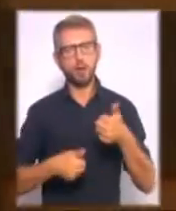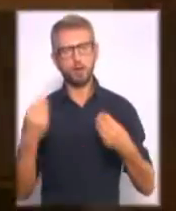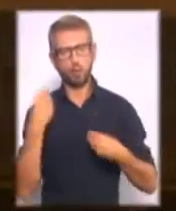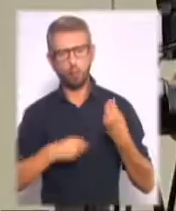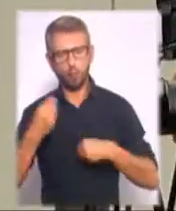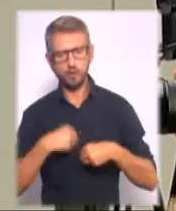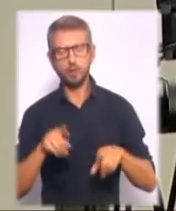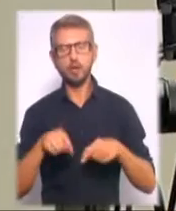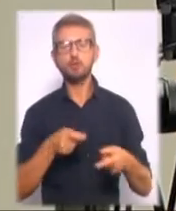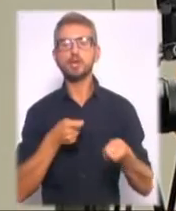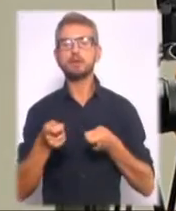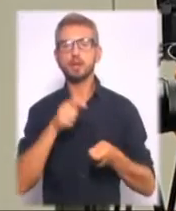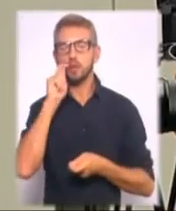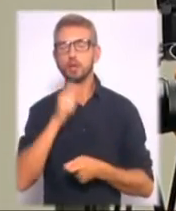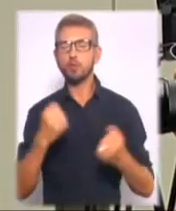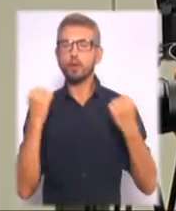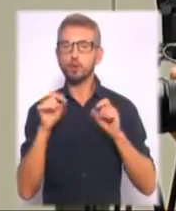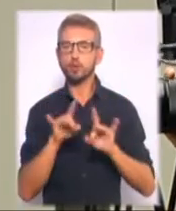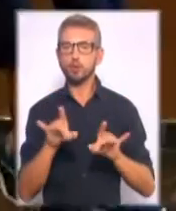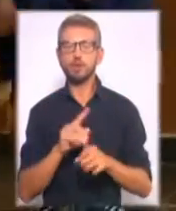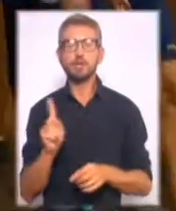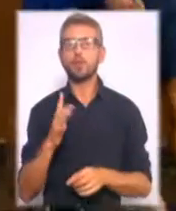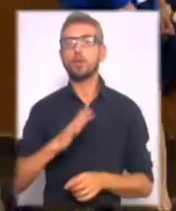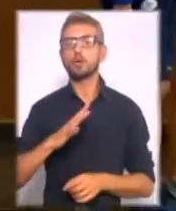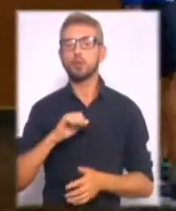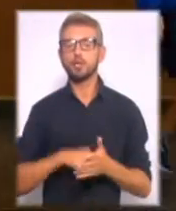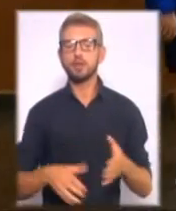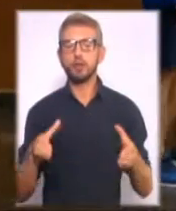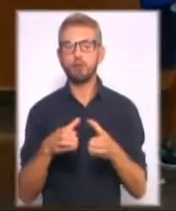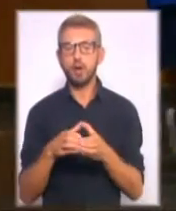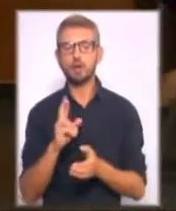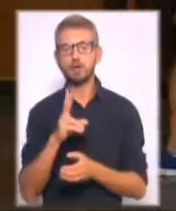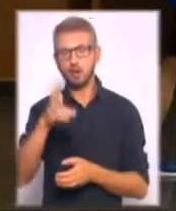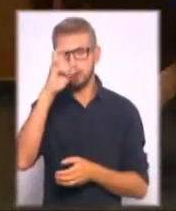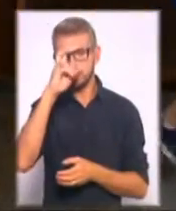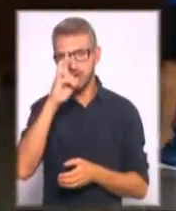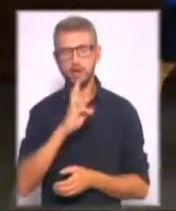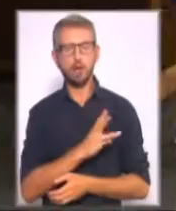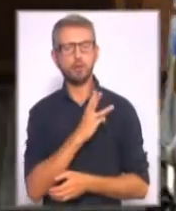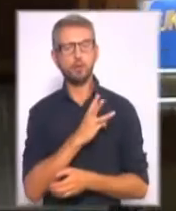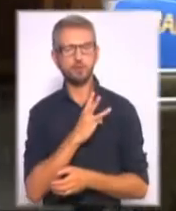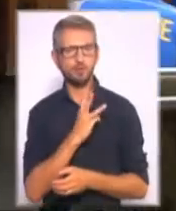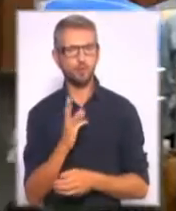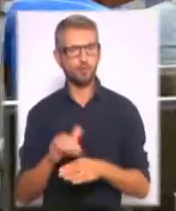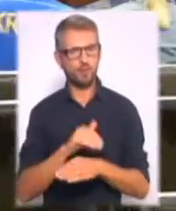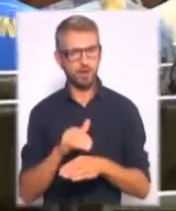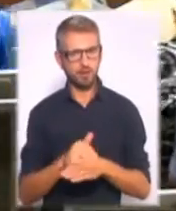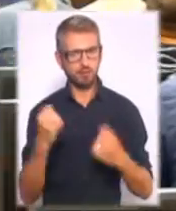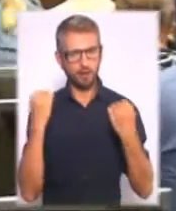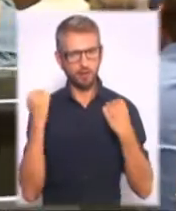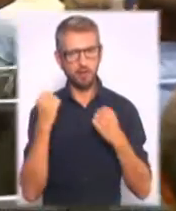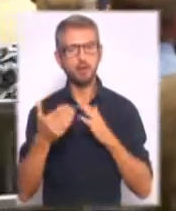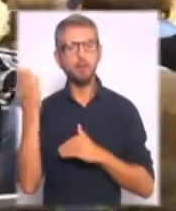керівники вітчизняного спорту розповіли, чого очікувати від команди і як держава простимулювала атлетів. На двох попередніх